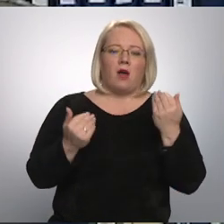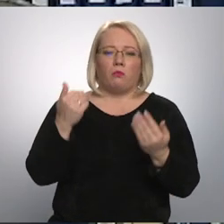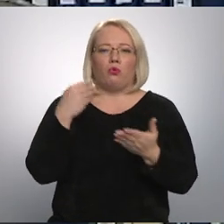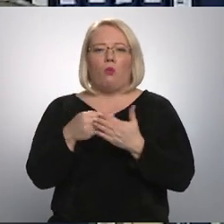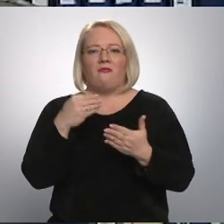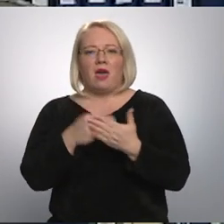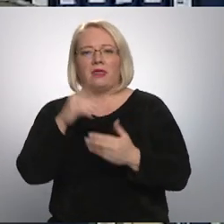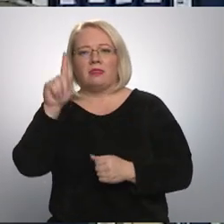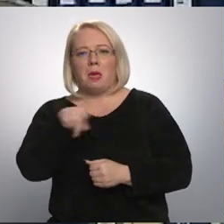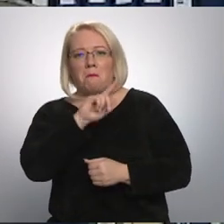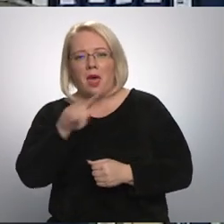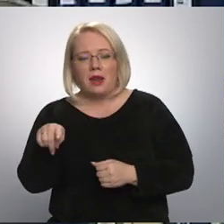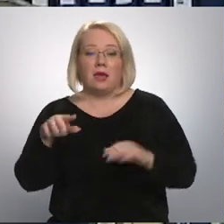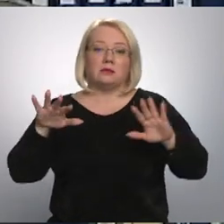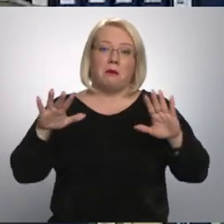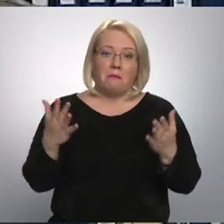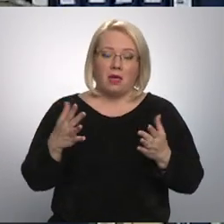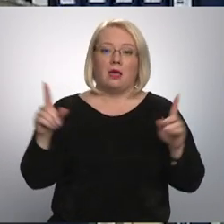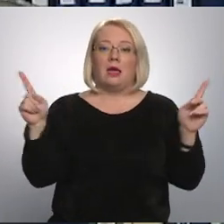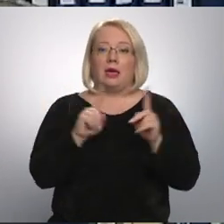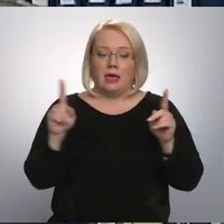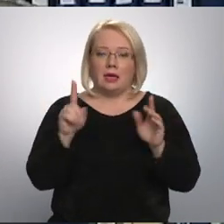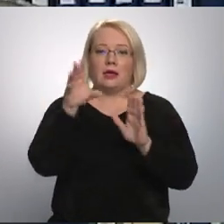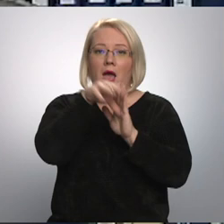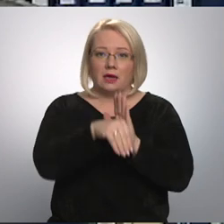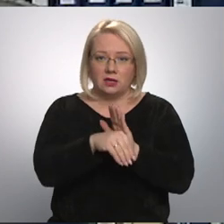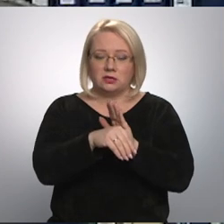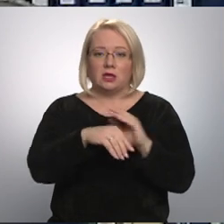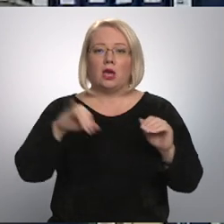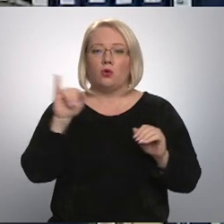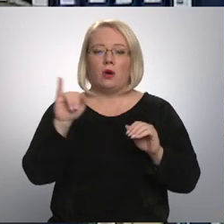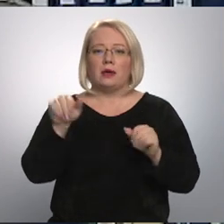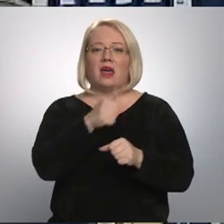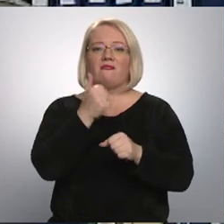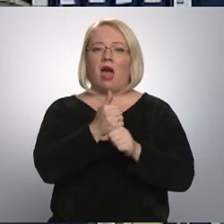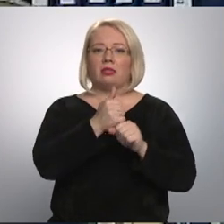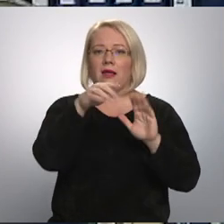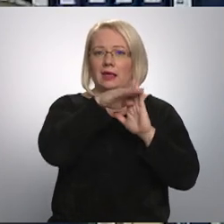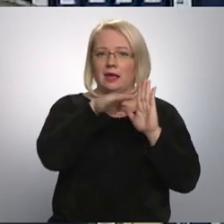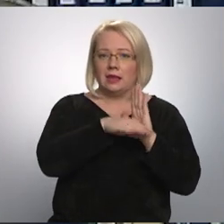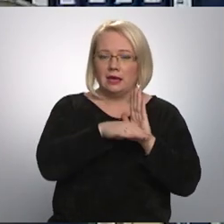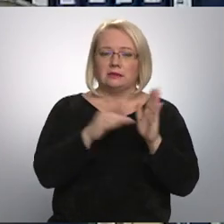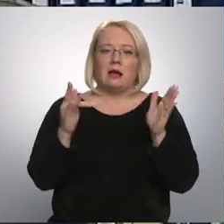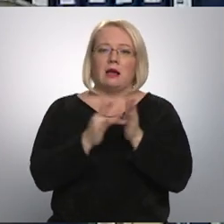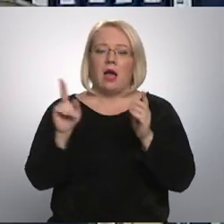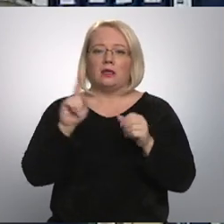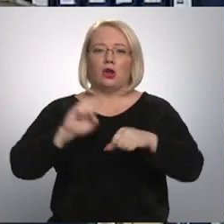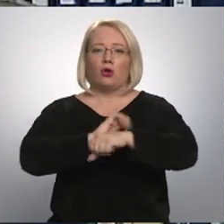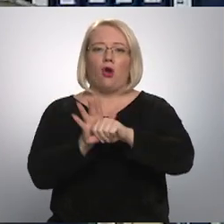nepareizi. Ir jāiesaistās, jo ir vadlīnijas, ja kādi COVID